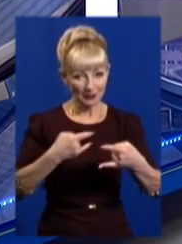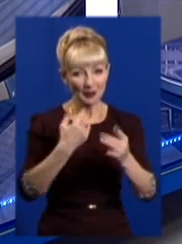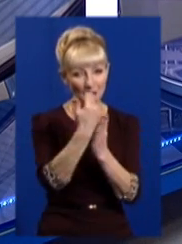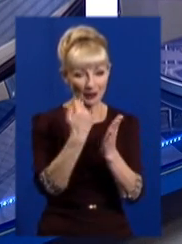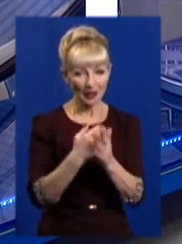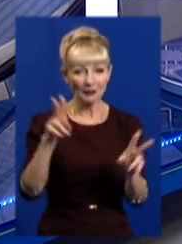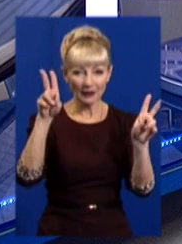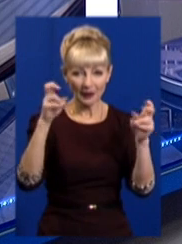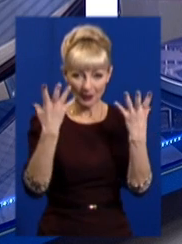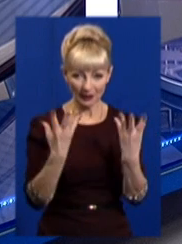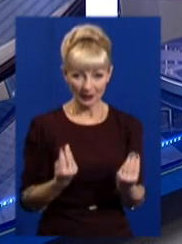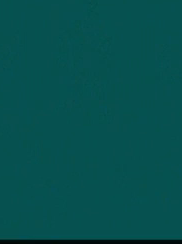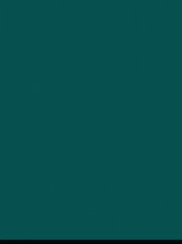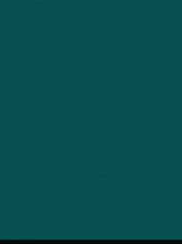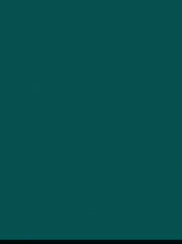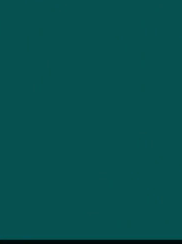програма «Тема дня».